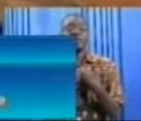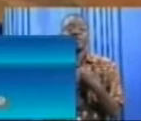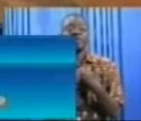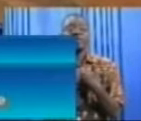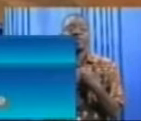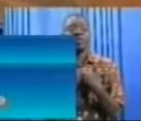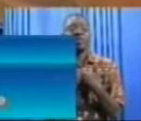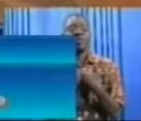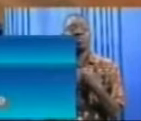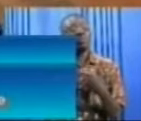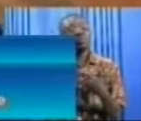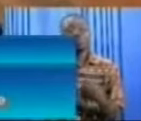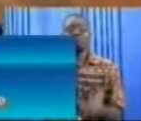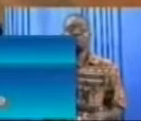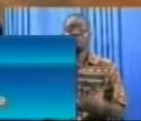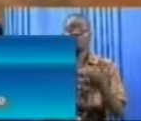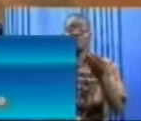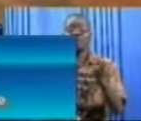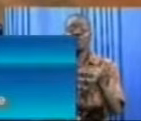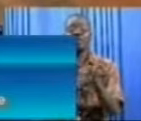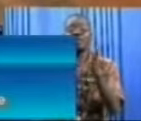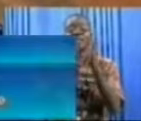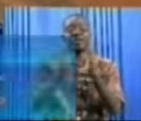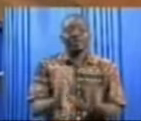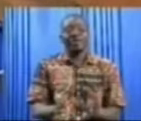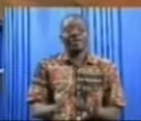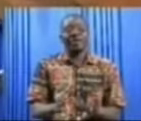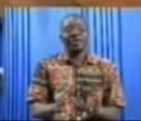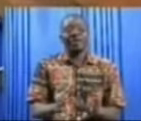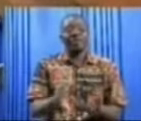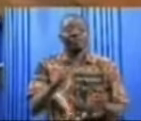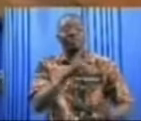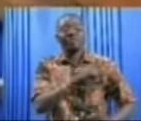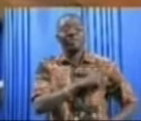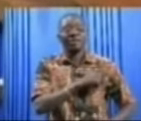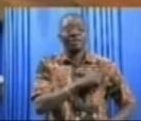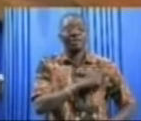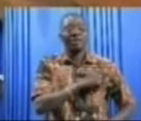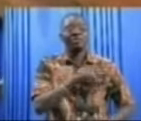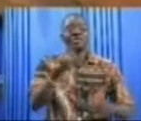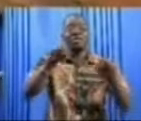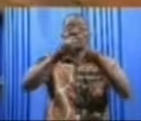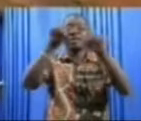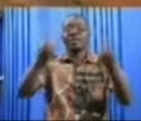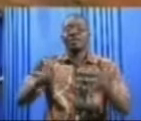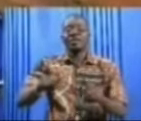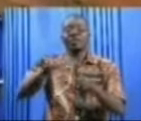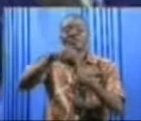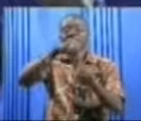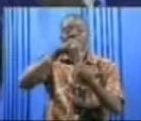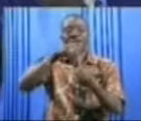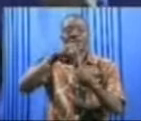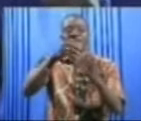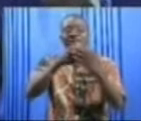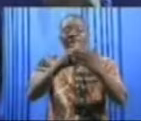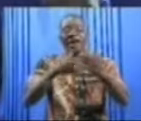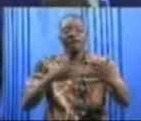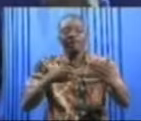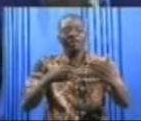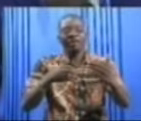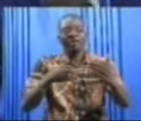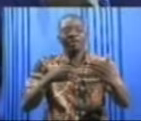outiller les élèves sous-officiers sur des questions spécifiques avant leur